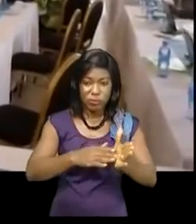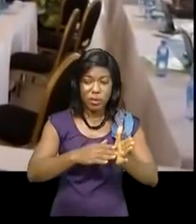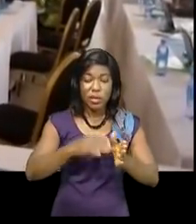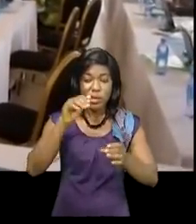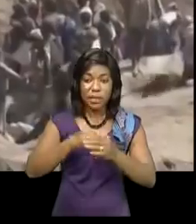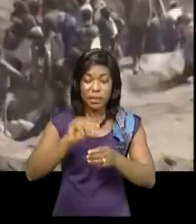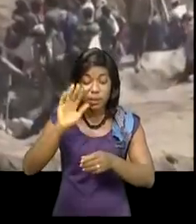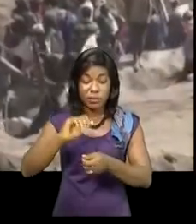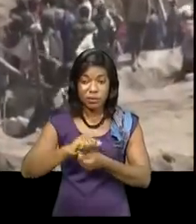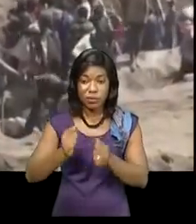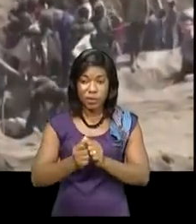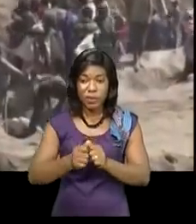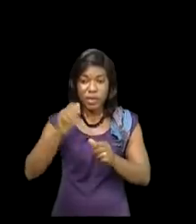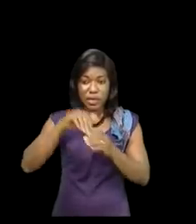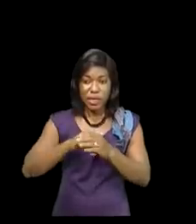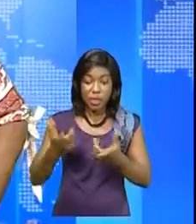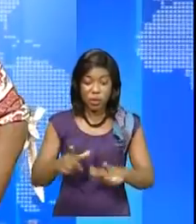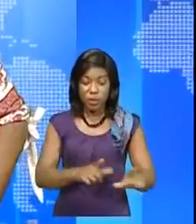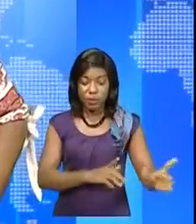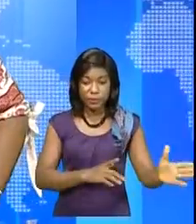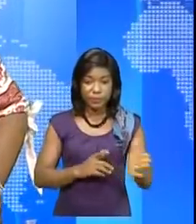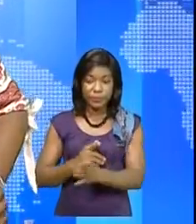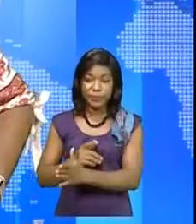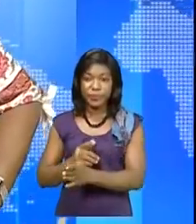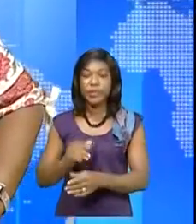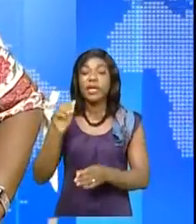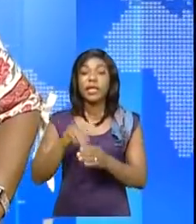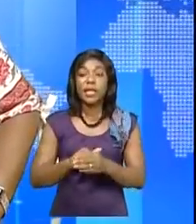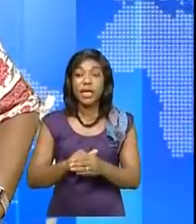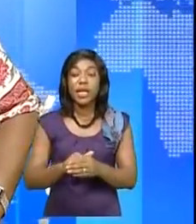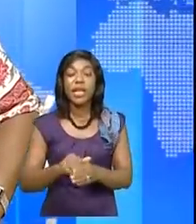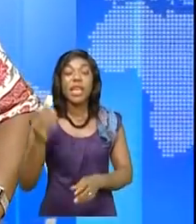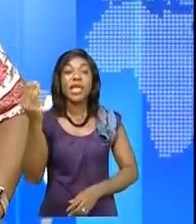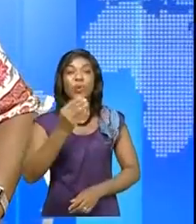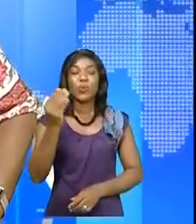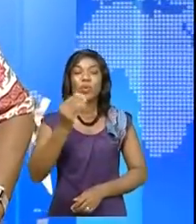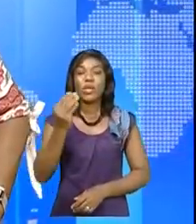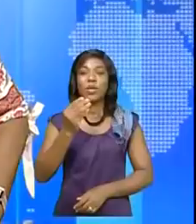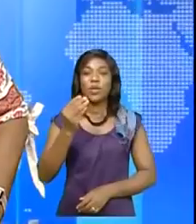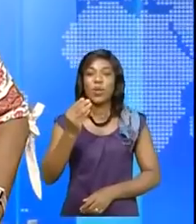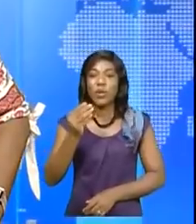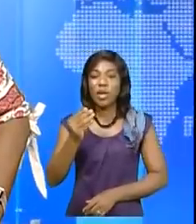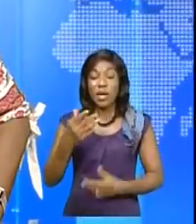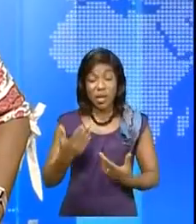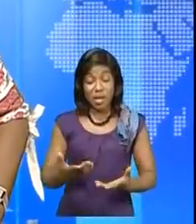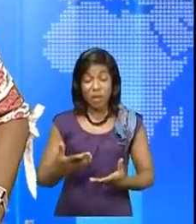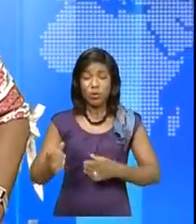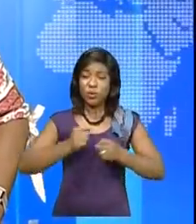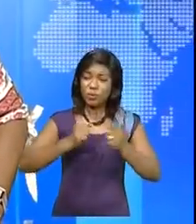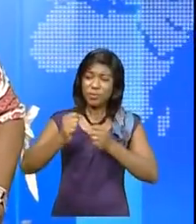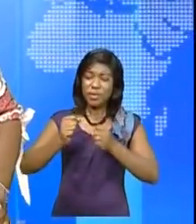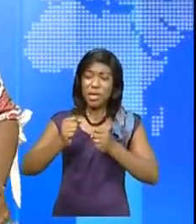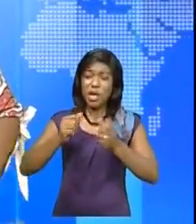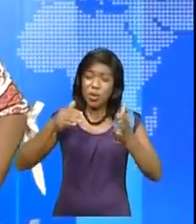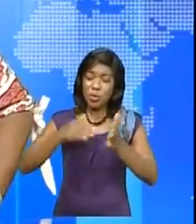cette situation dans le Lualabé Dans le Quilu l'exécutif provinciale est pour les grossesses désirables